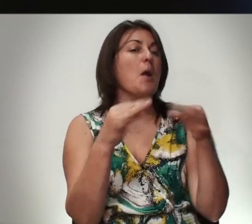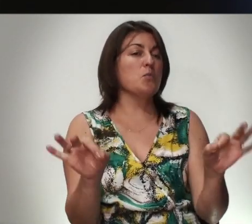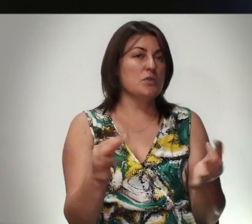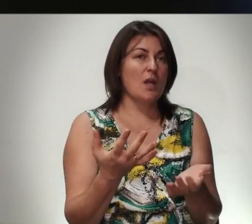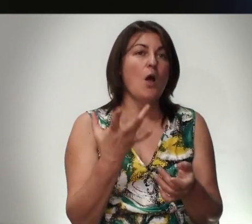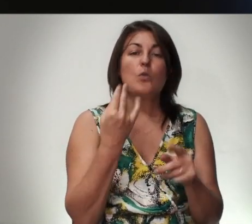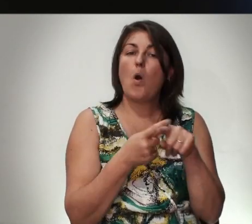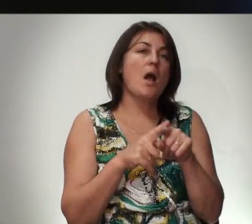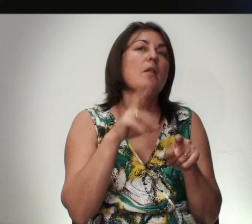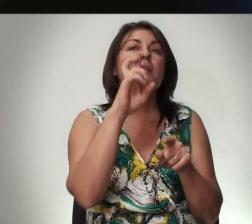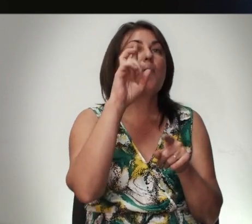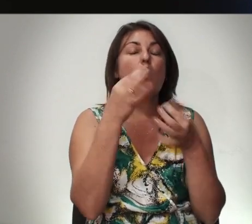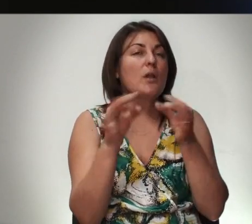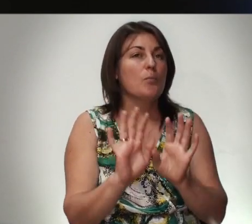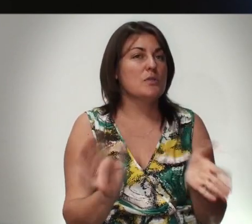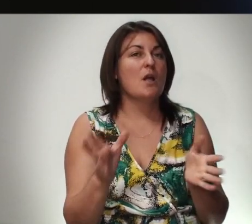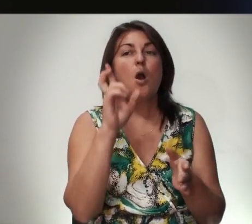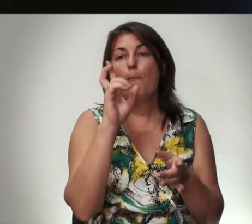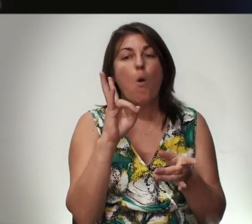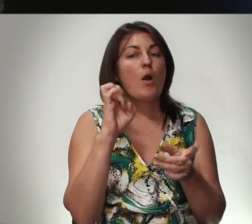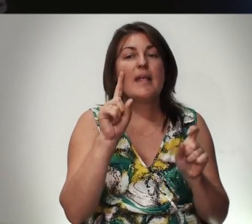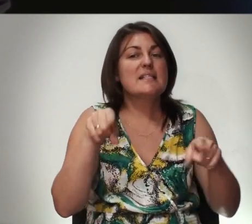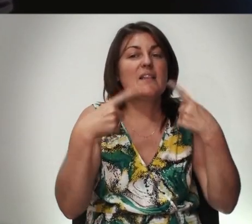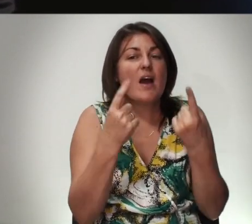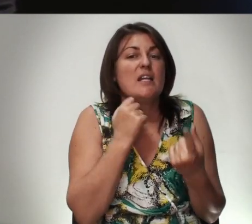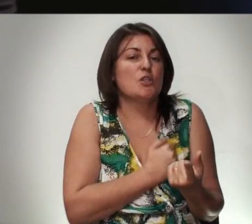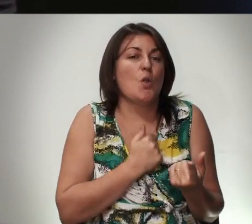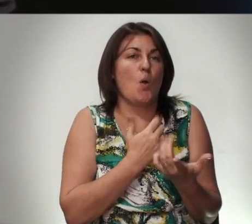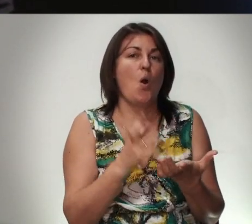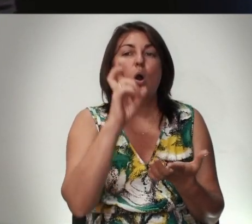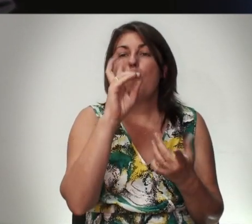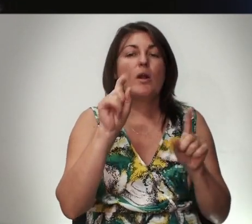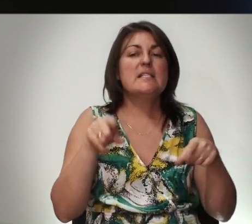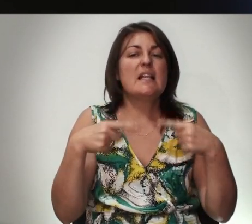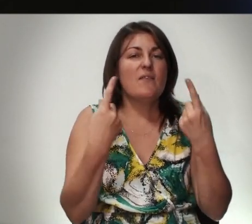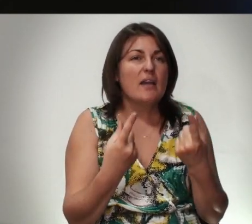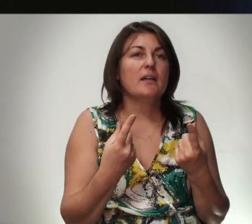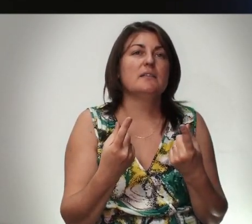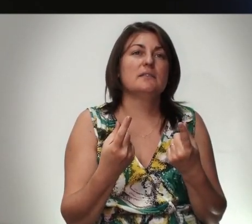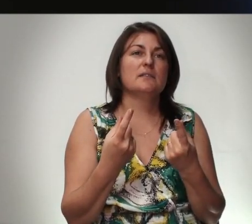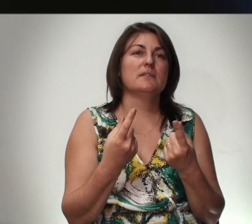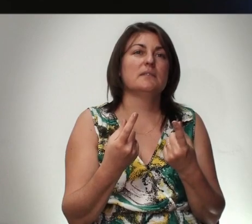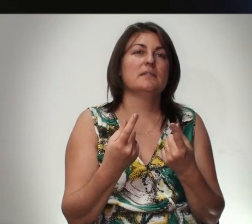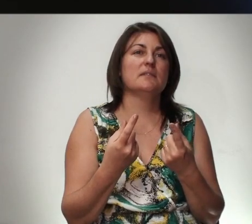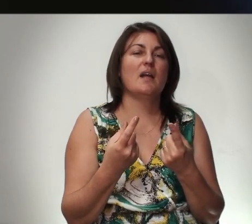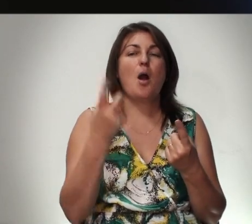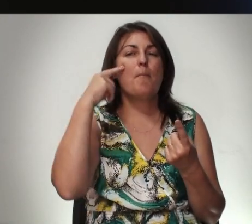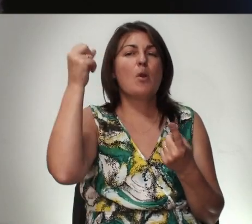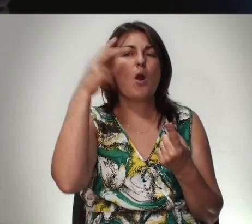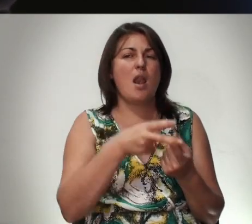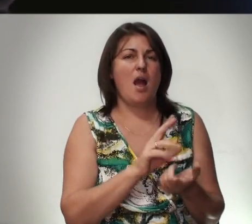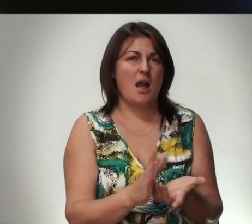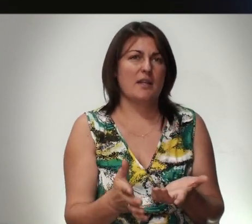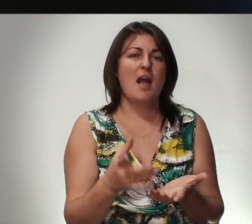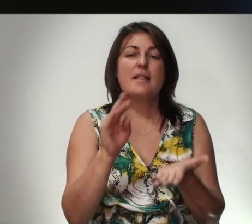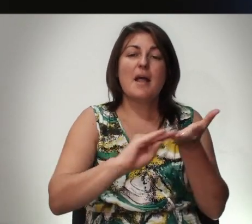Но Это Не Бог Допустил Бог Не Сотворил Зло Бог Не Сотворил Проклятие